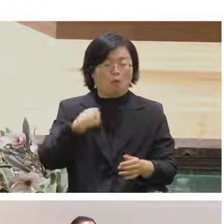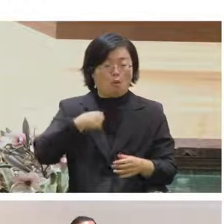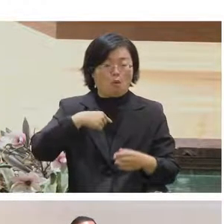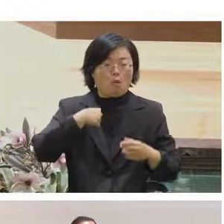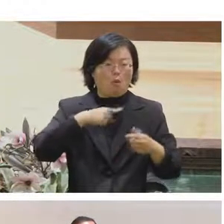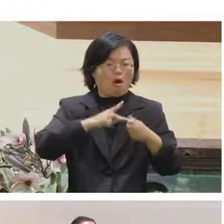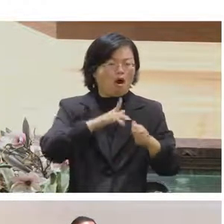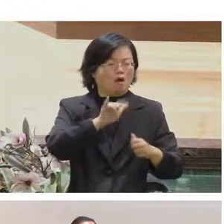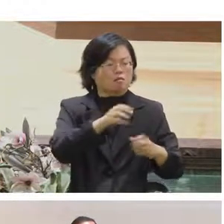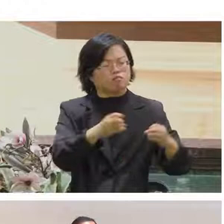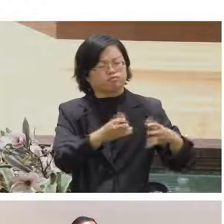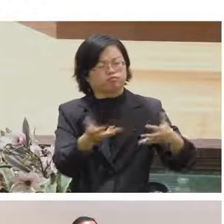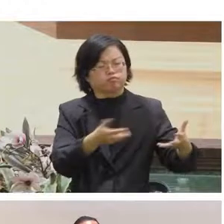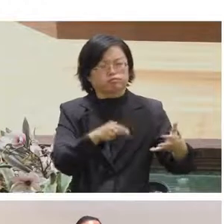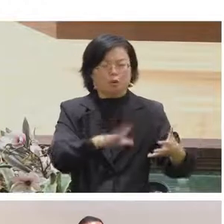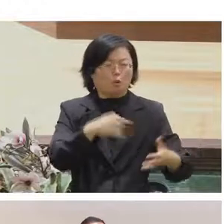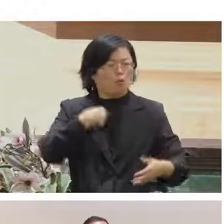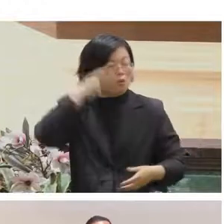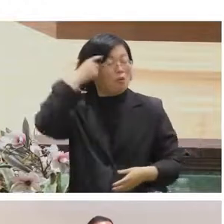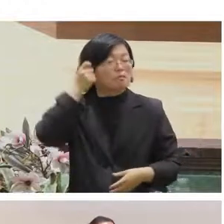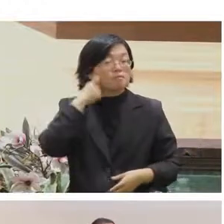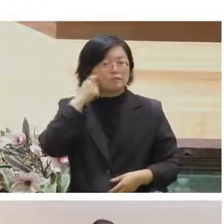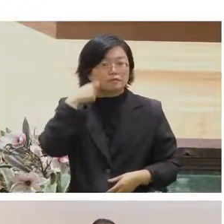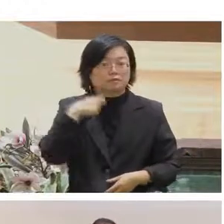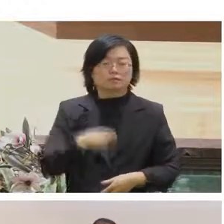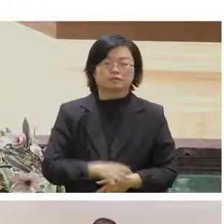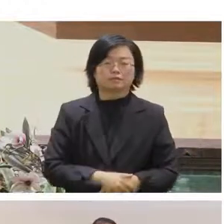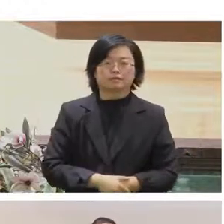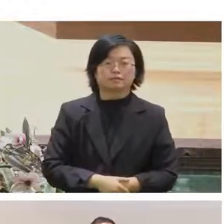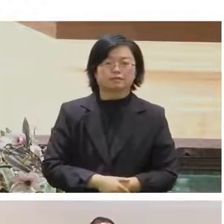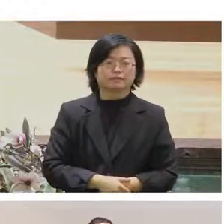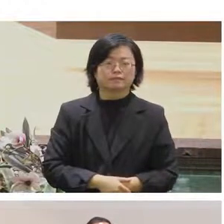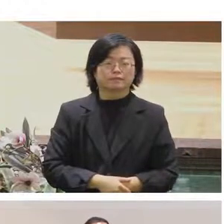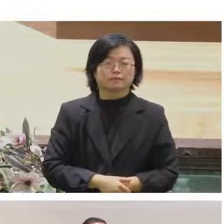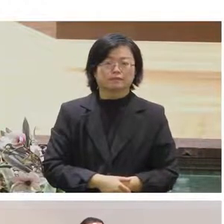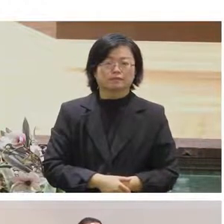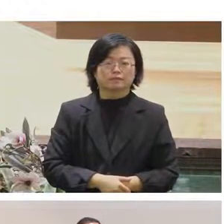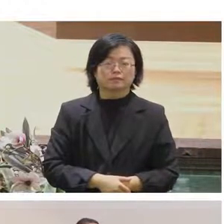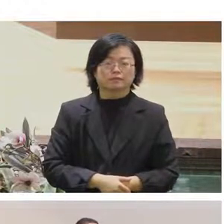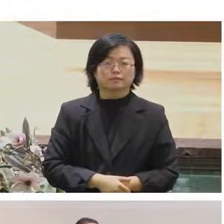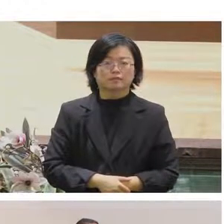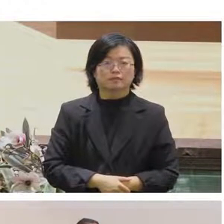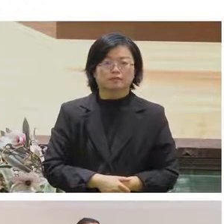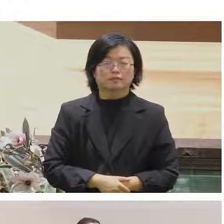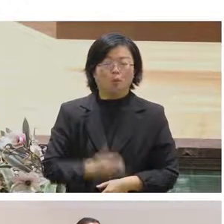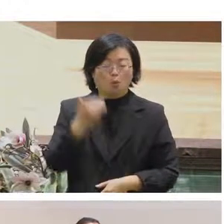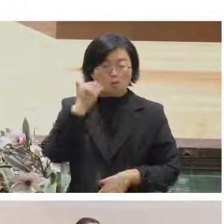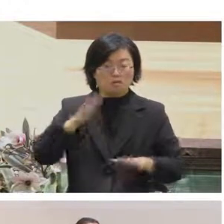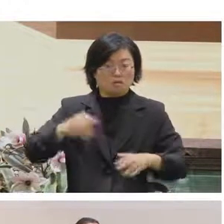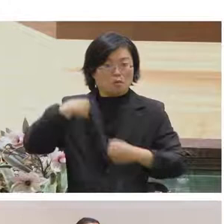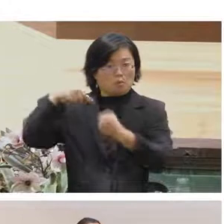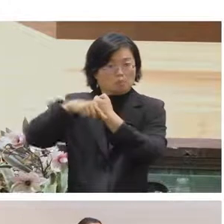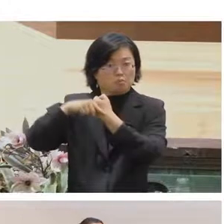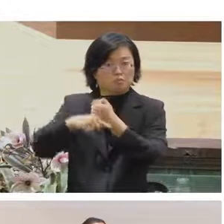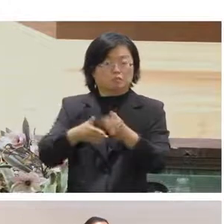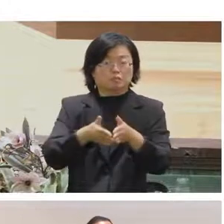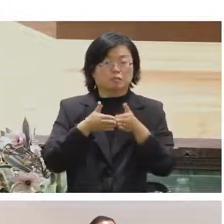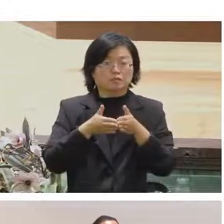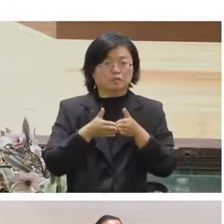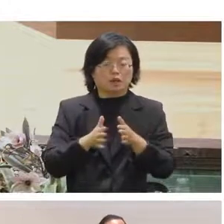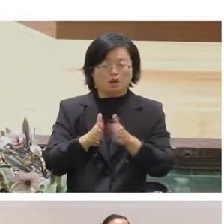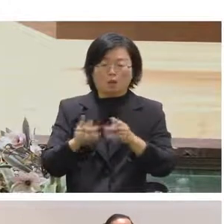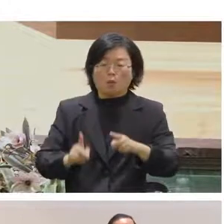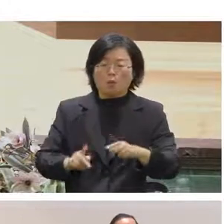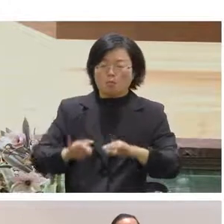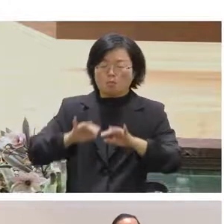老師在談到這件事情的時候覺得很有趣就是我們會分很多科系嘛但是現在很有趣的狀況就是我們如果要做研究的話其實我們都需要走跨